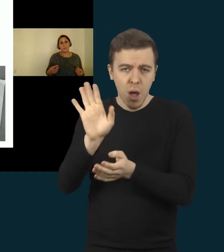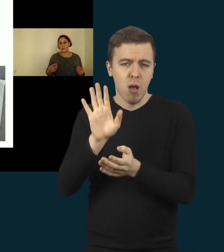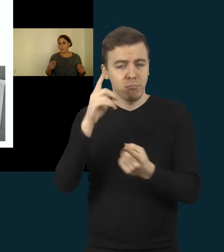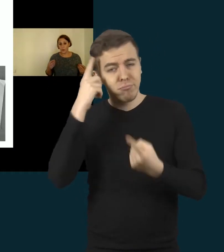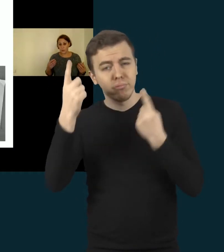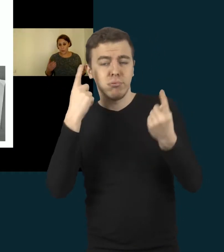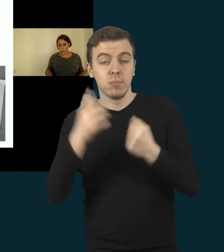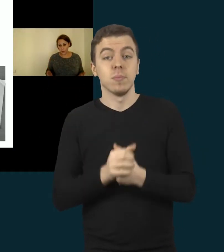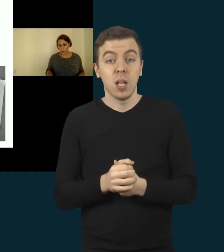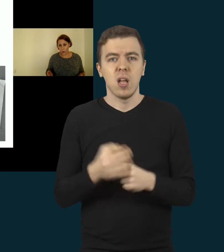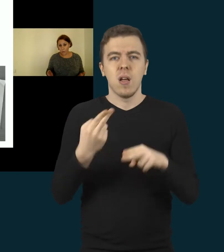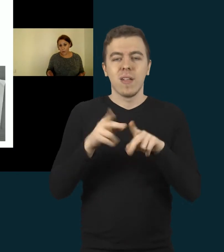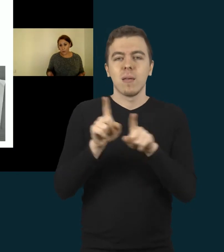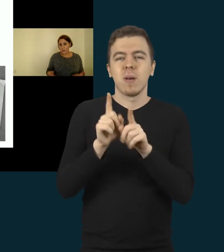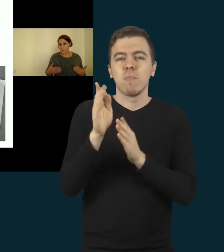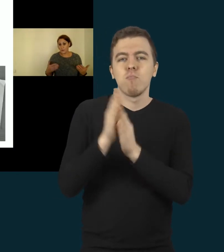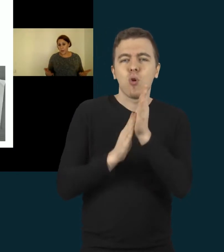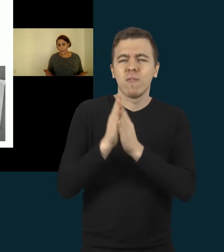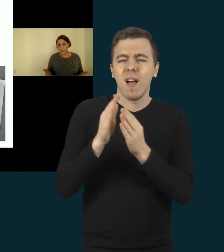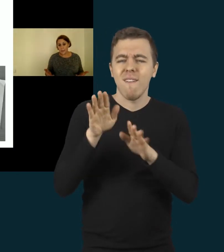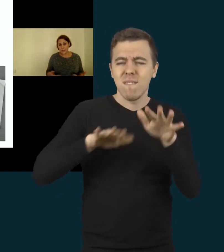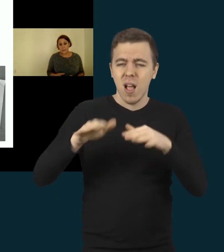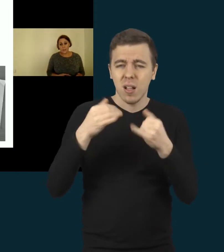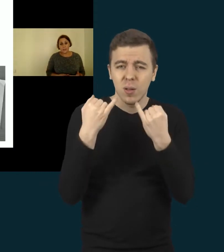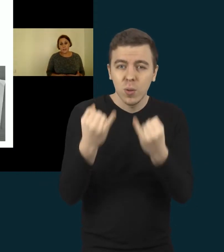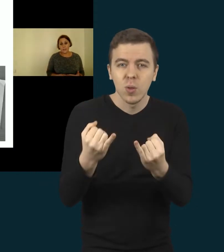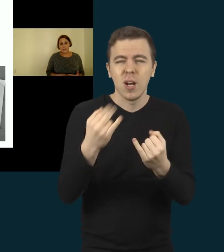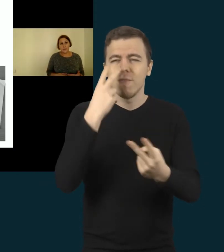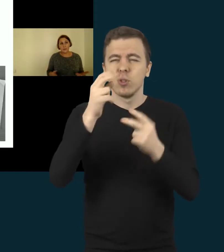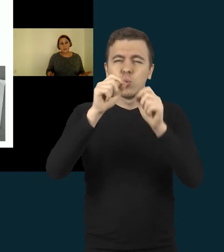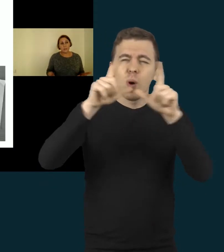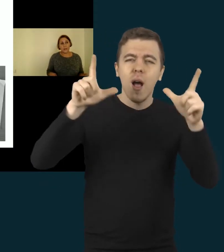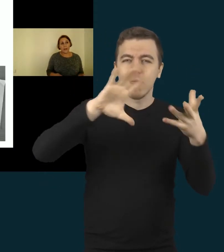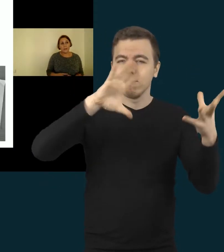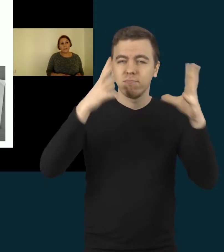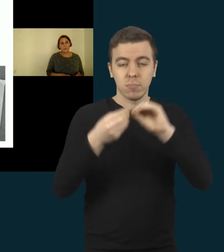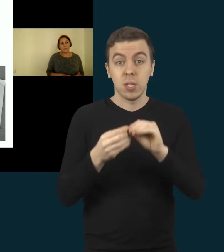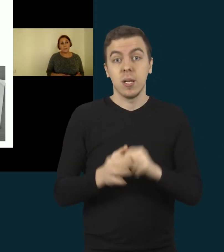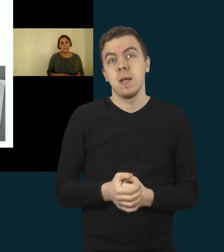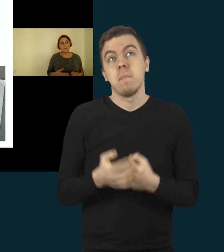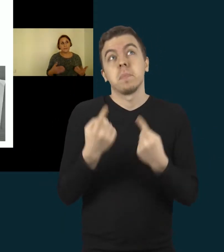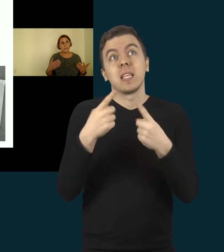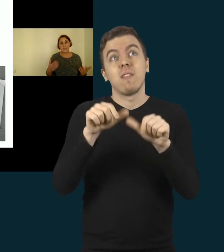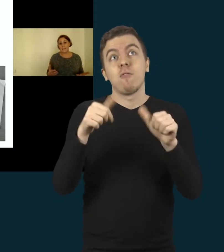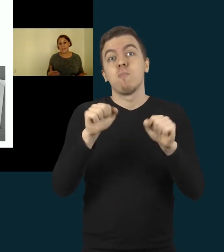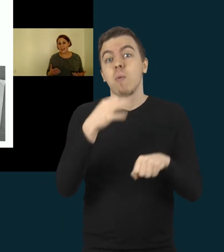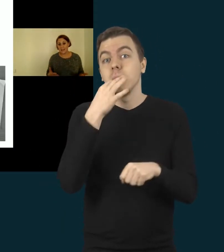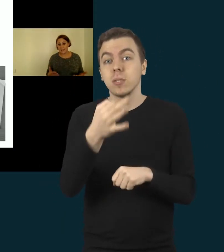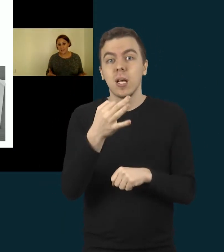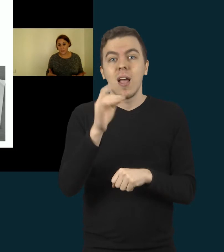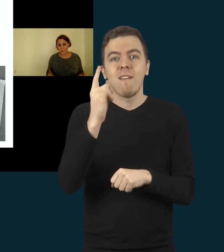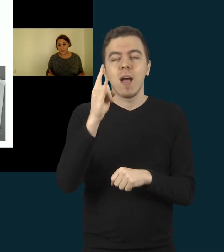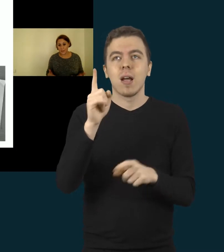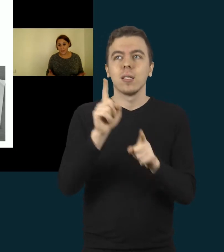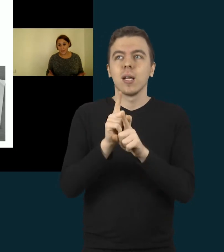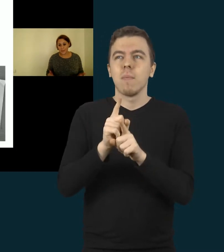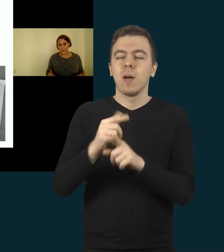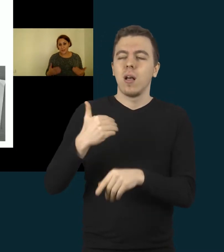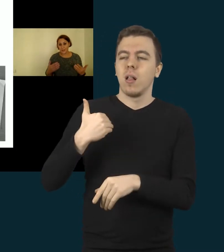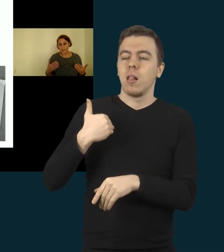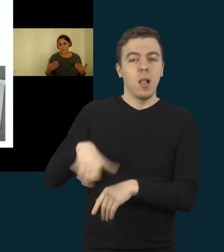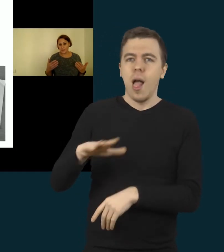motivuojančiom veiklom, vizualiką. Tai kitaip tariant, vaikas negali atsispirti